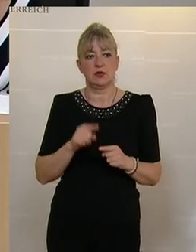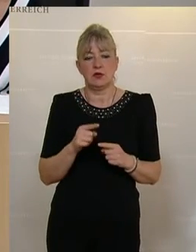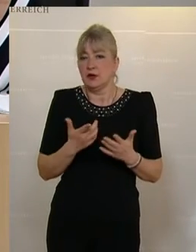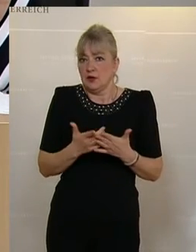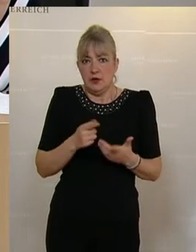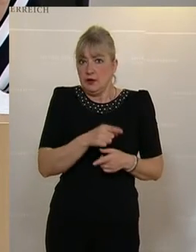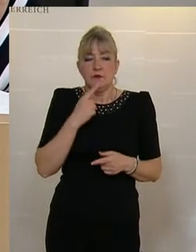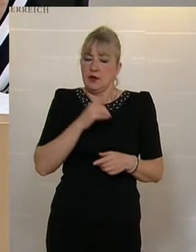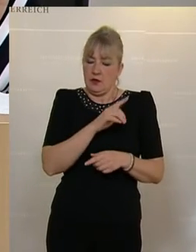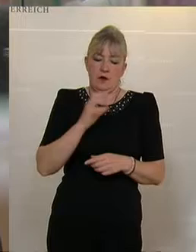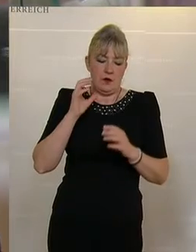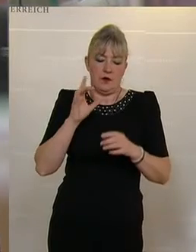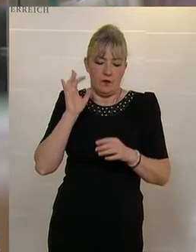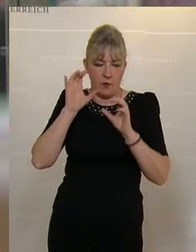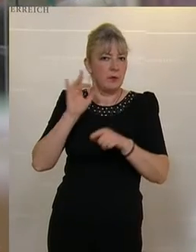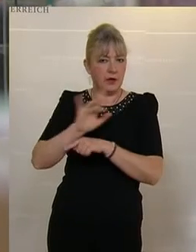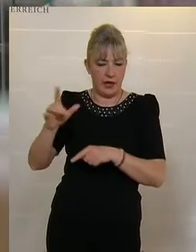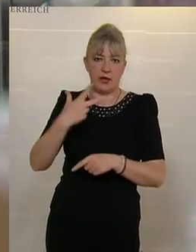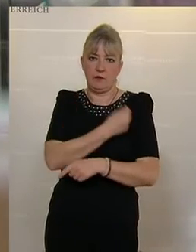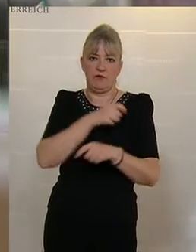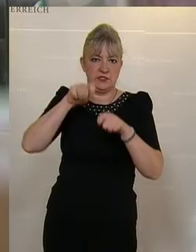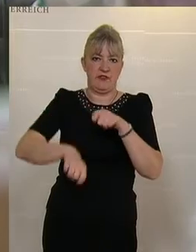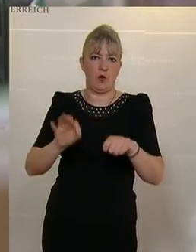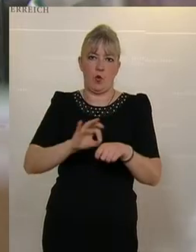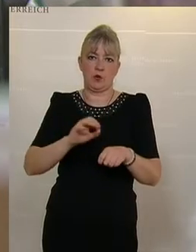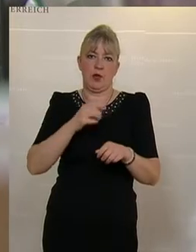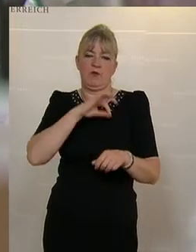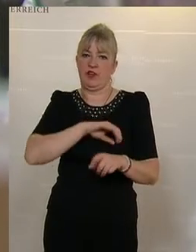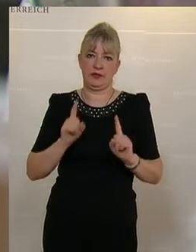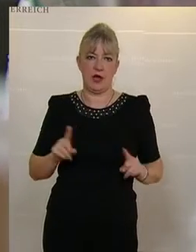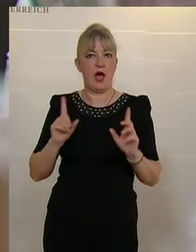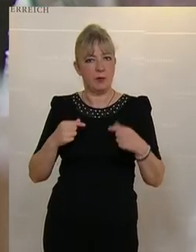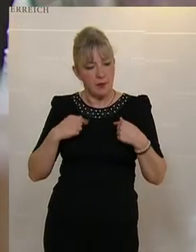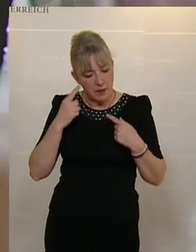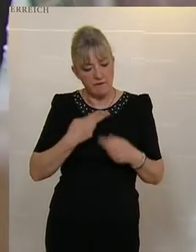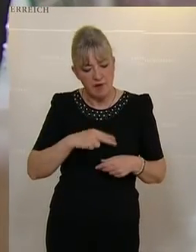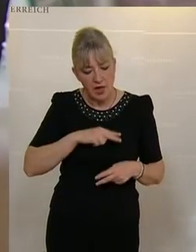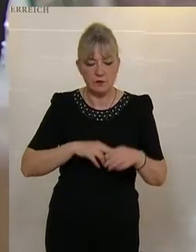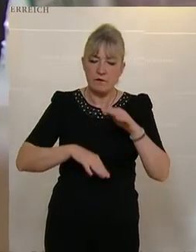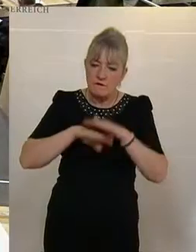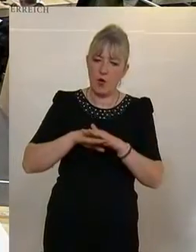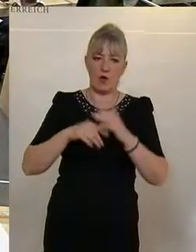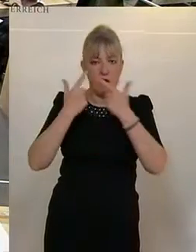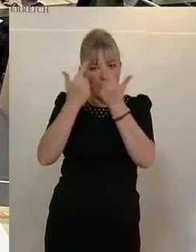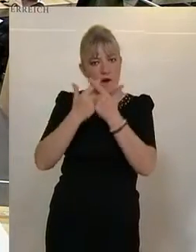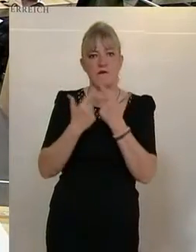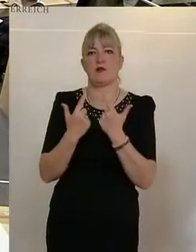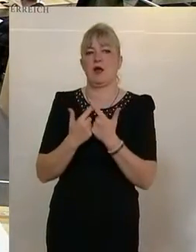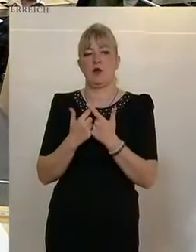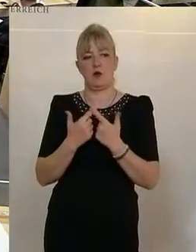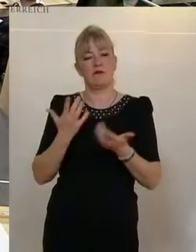ist gegen einen Impfzwang, beziehungsweise gegen eine Impfpflicht. Wir sind für eine verantwortungsvolle und vertrauensvolle Aufklärung